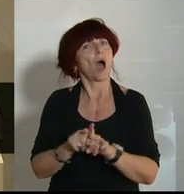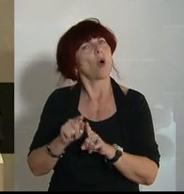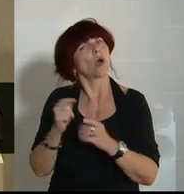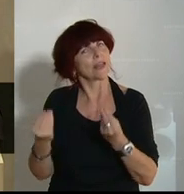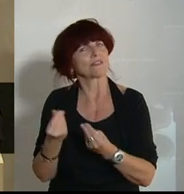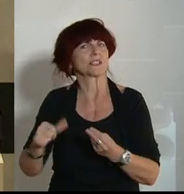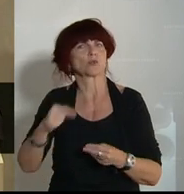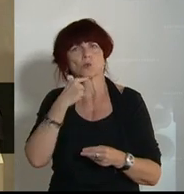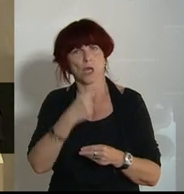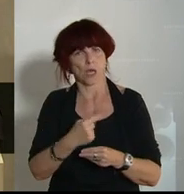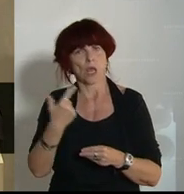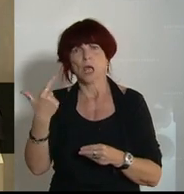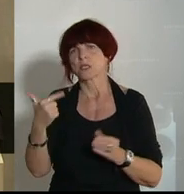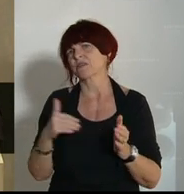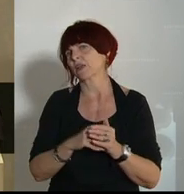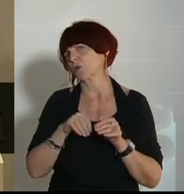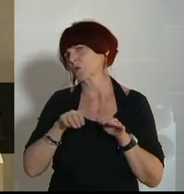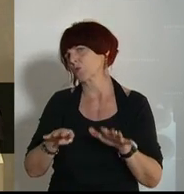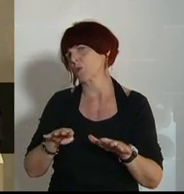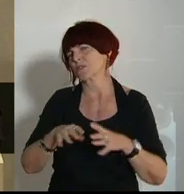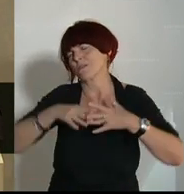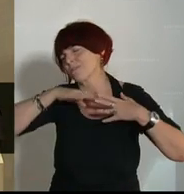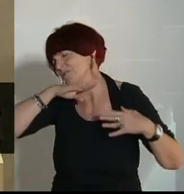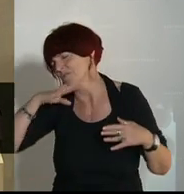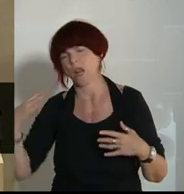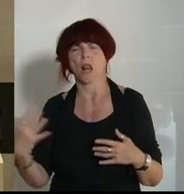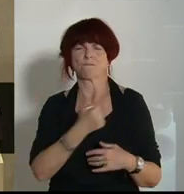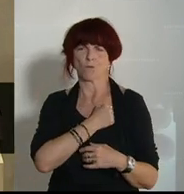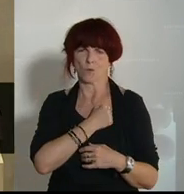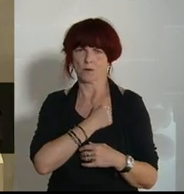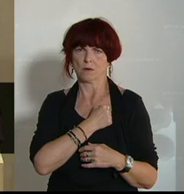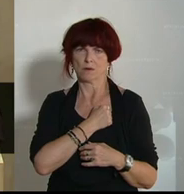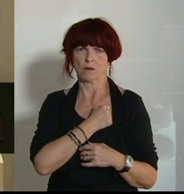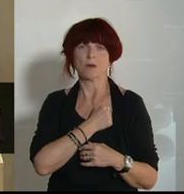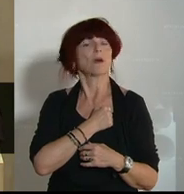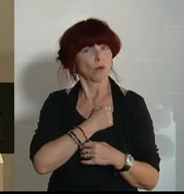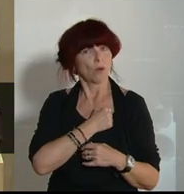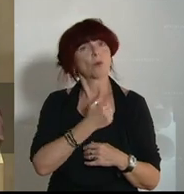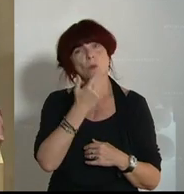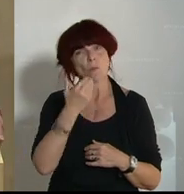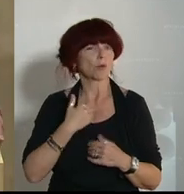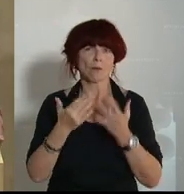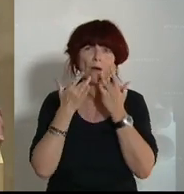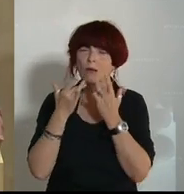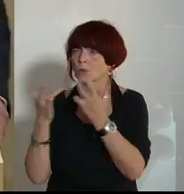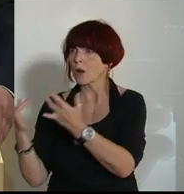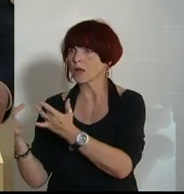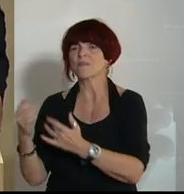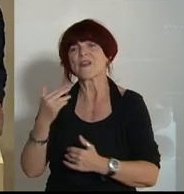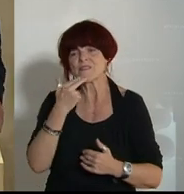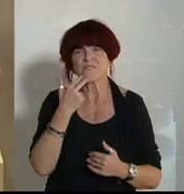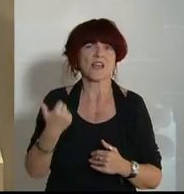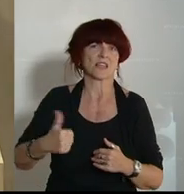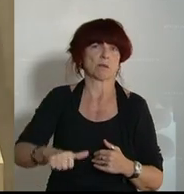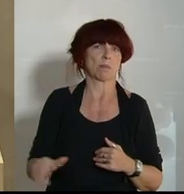erwähnen. Das war eine Erfolgsgeschichte und ich möchte allen gratulieren, die dazu beigetragen